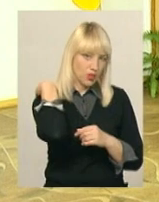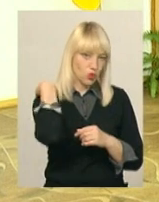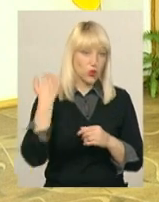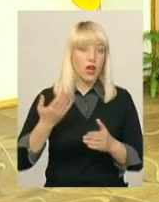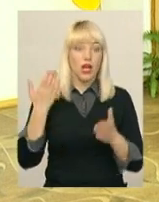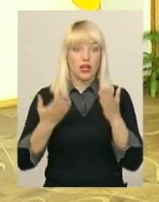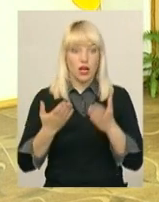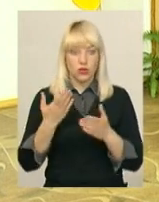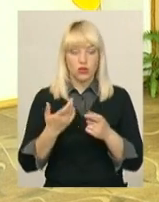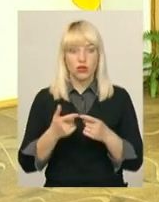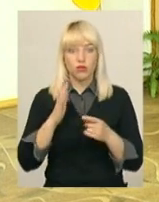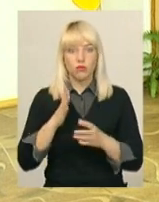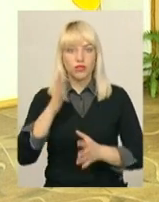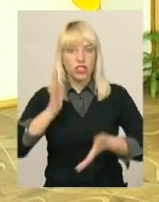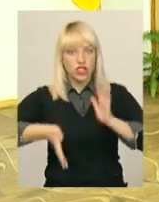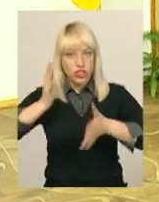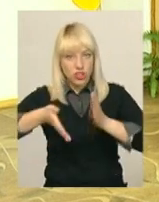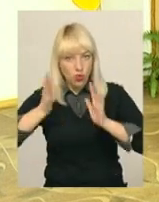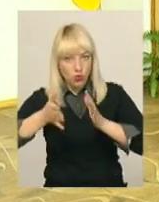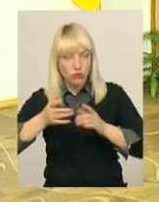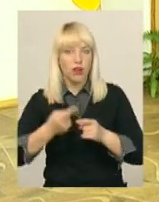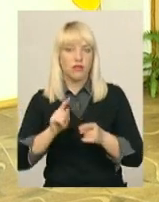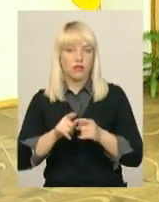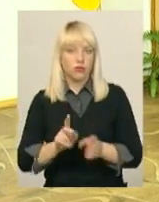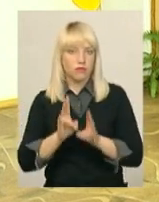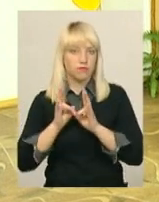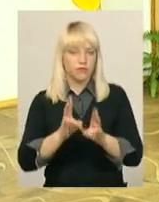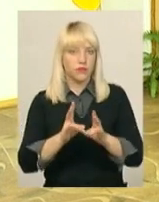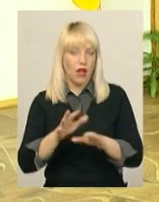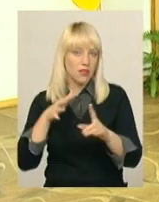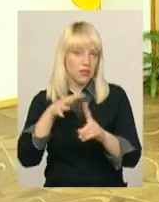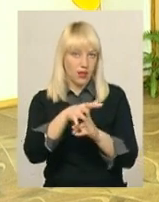Якщо ми будемо панікувати та жестиколювати, це може ще більше спровокувати атаку.